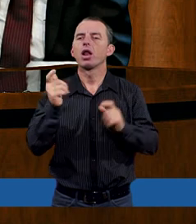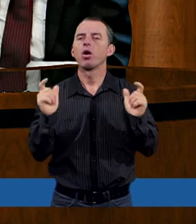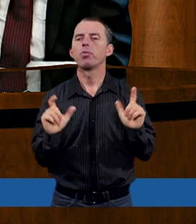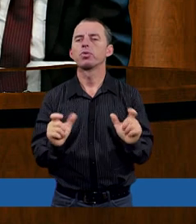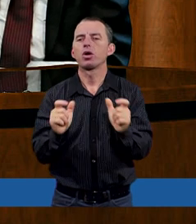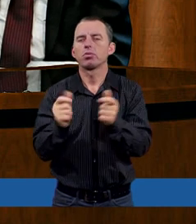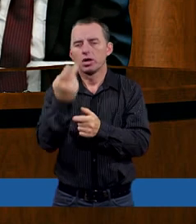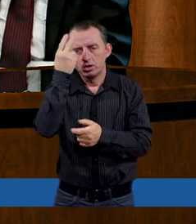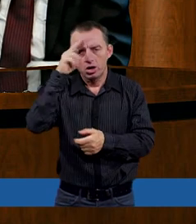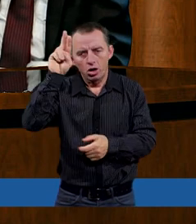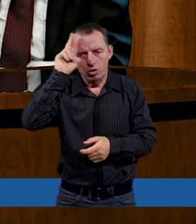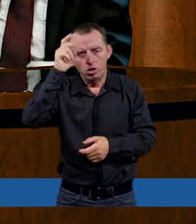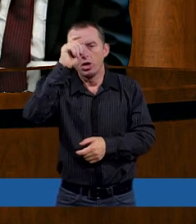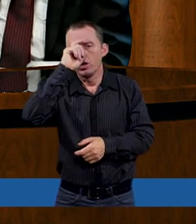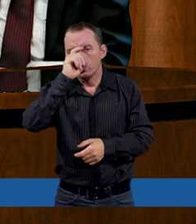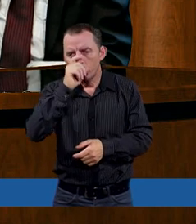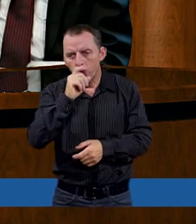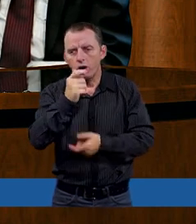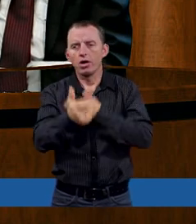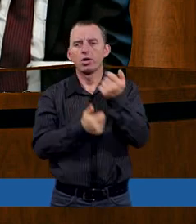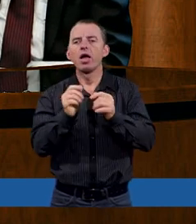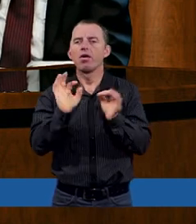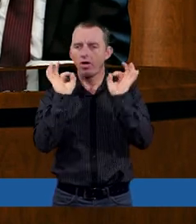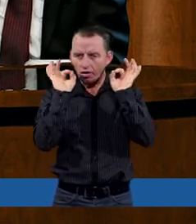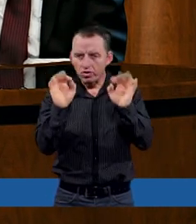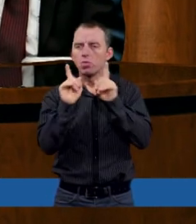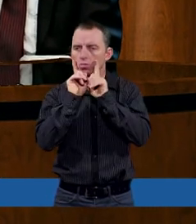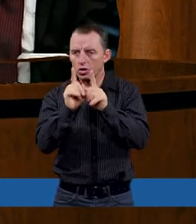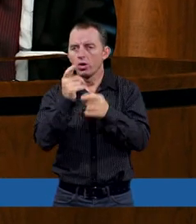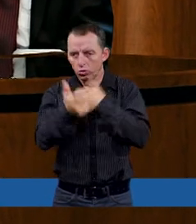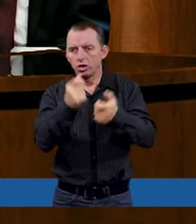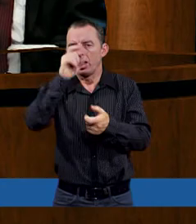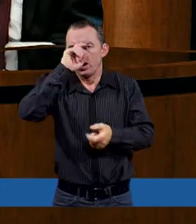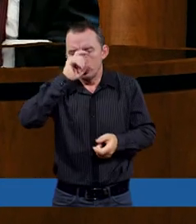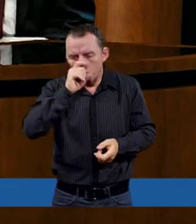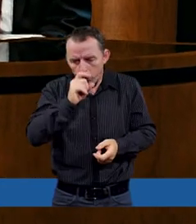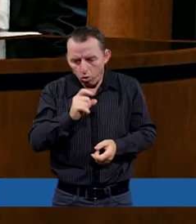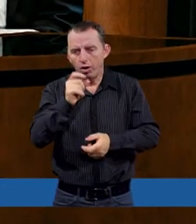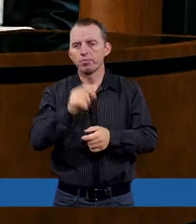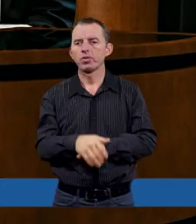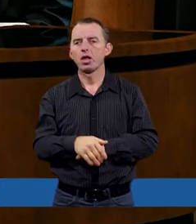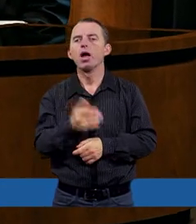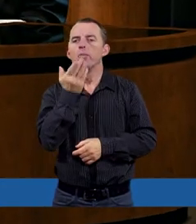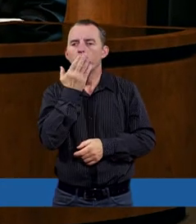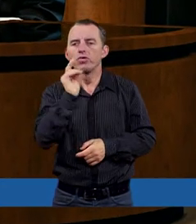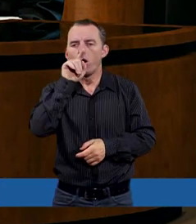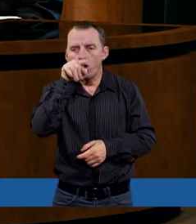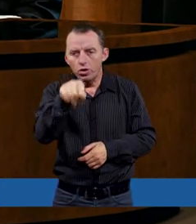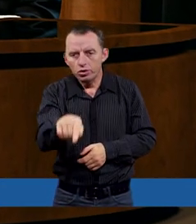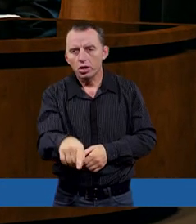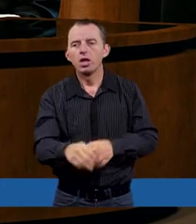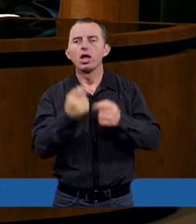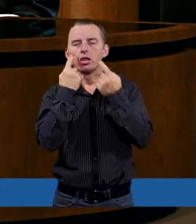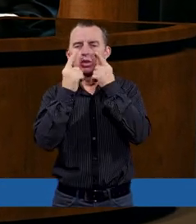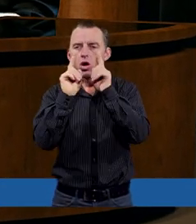nie rozumieją zła, które popełniają, że ewidentnie wiemy, że popełnili zło, ale gdy im o tym mówimy, oni nie są w stanie